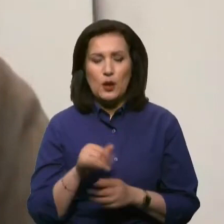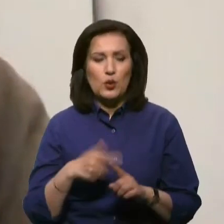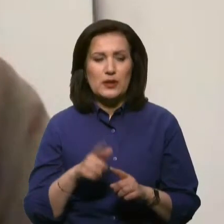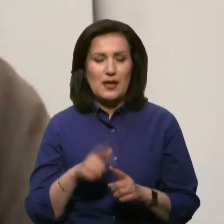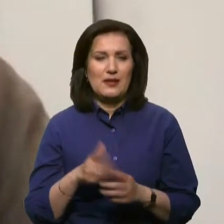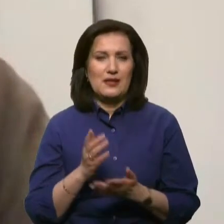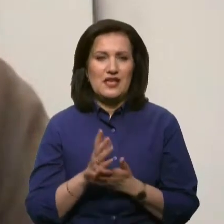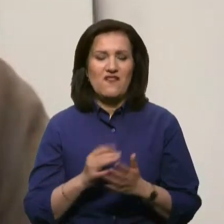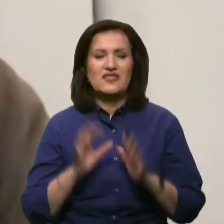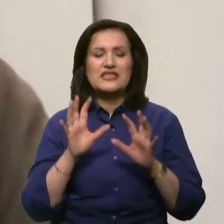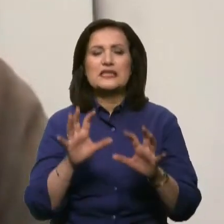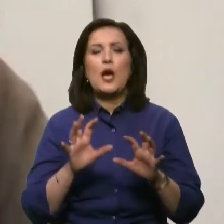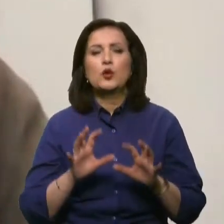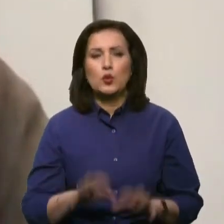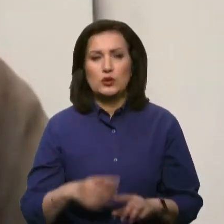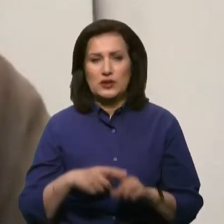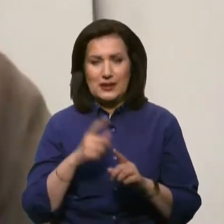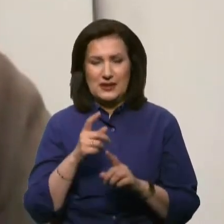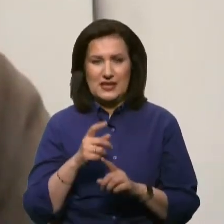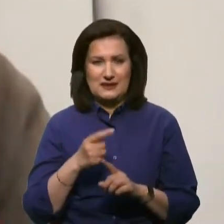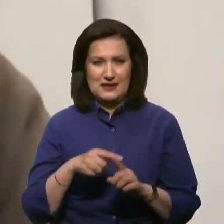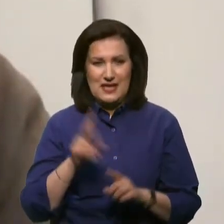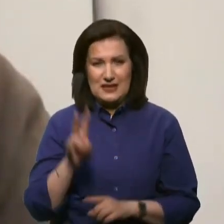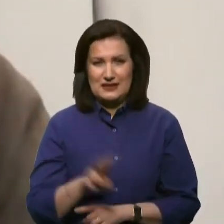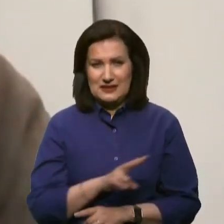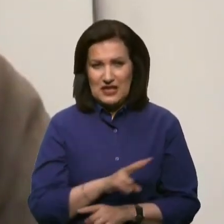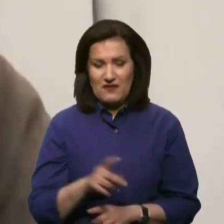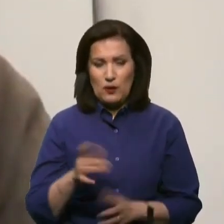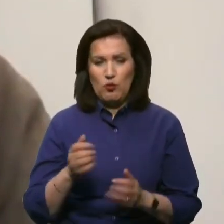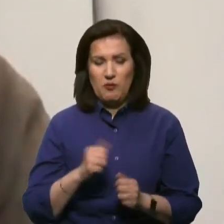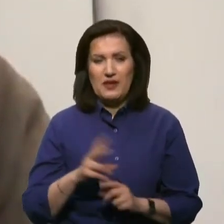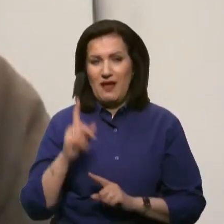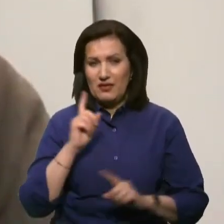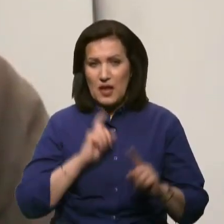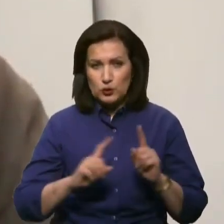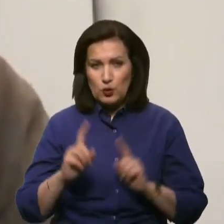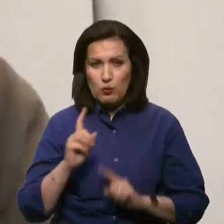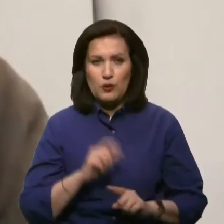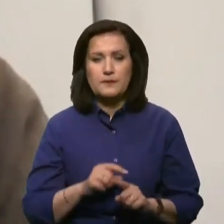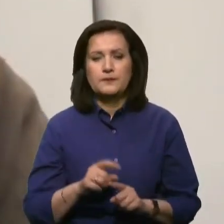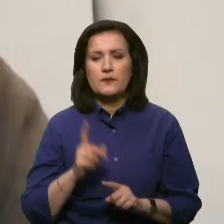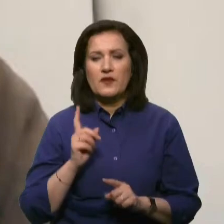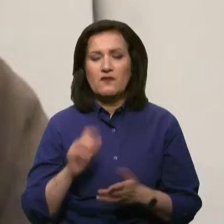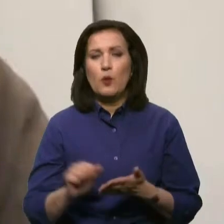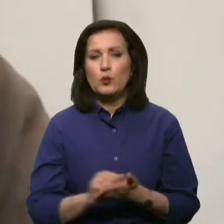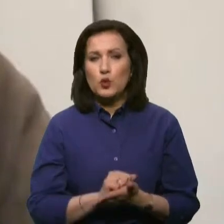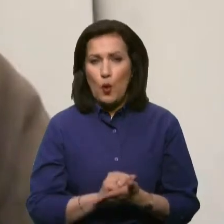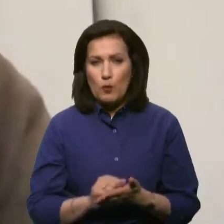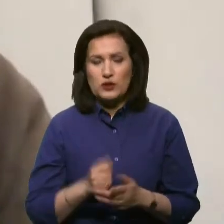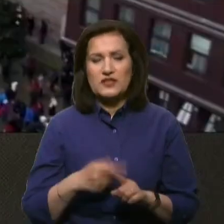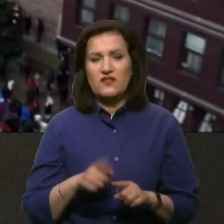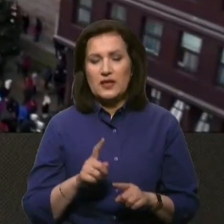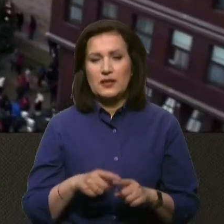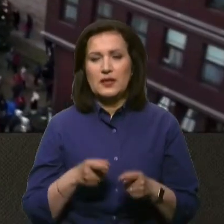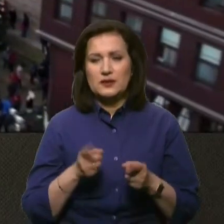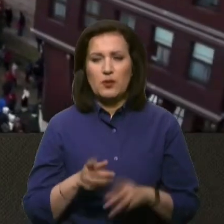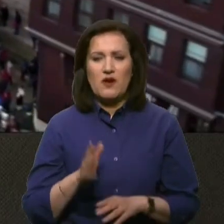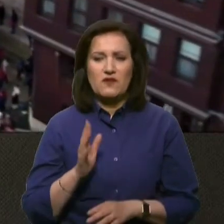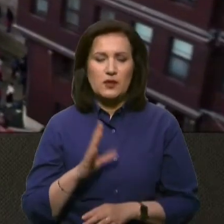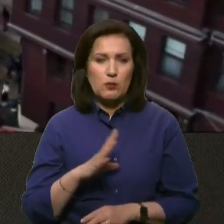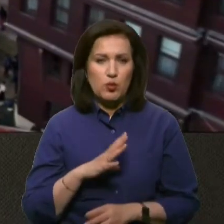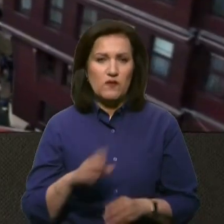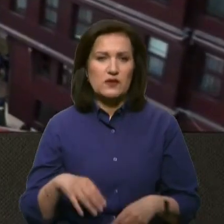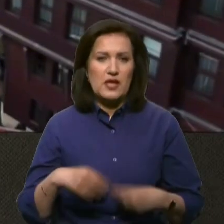церкви, що був прийнятий на тому Соборі, а також в тому томосі, який справді був